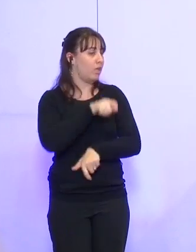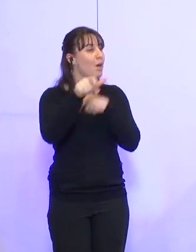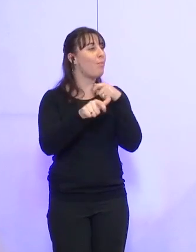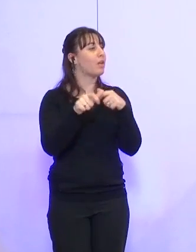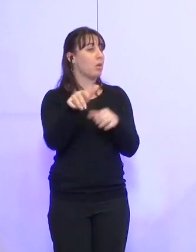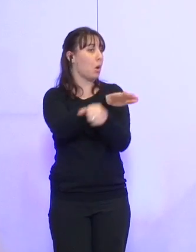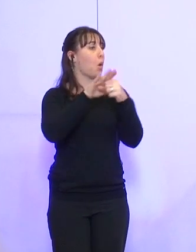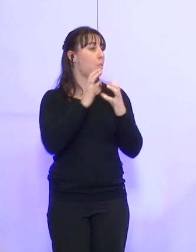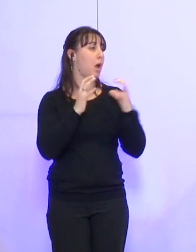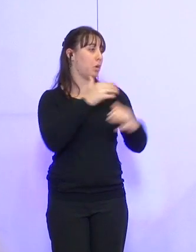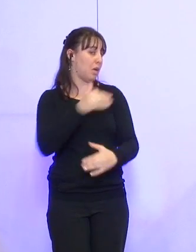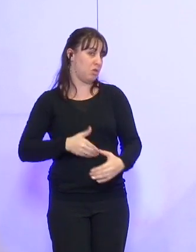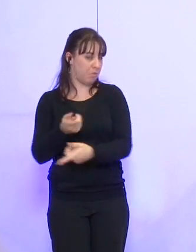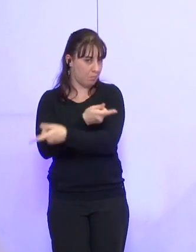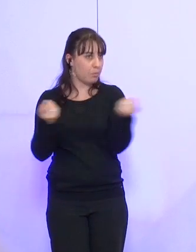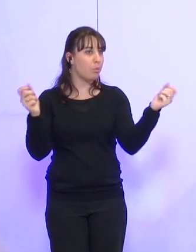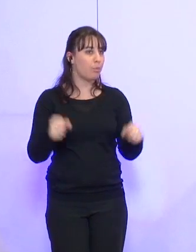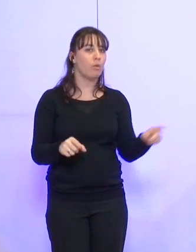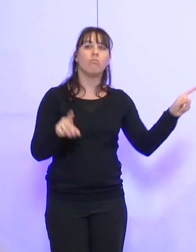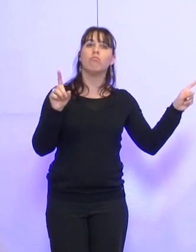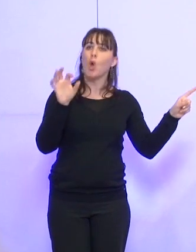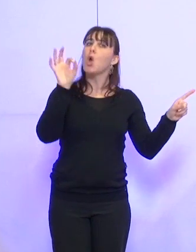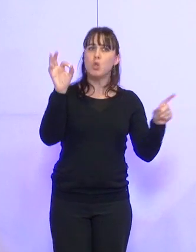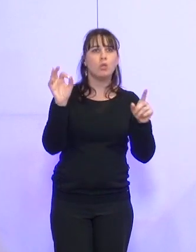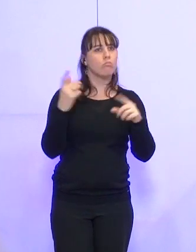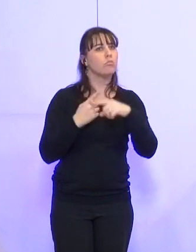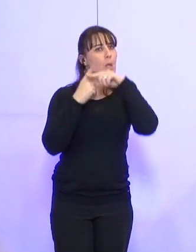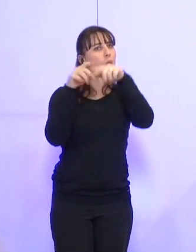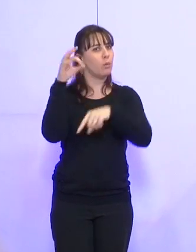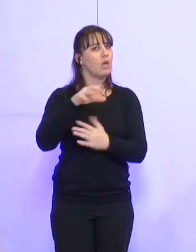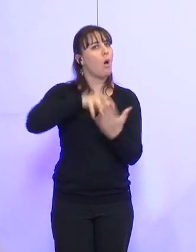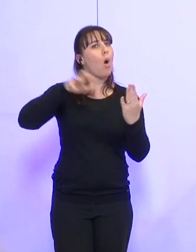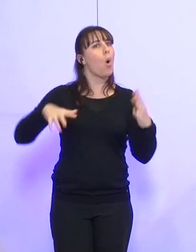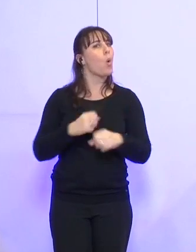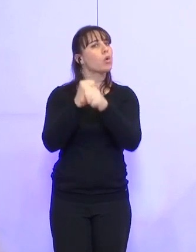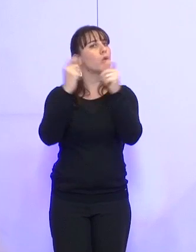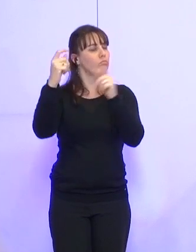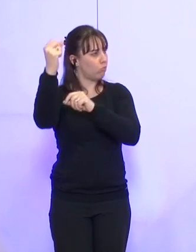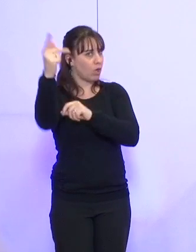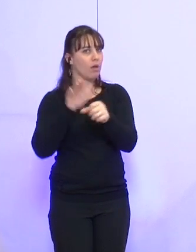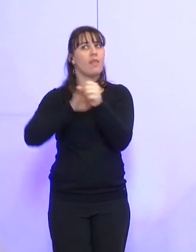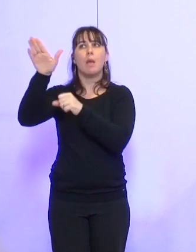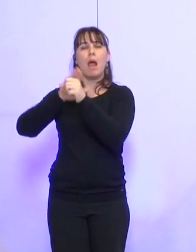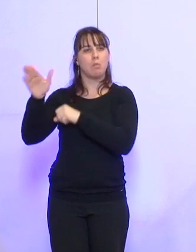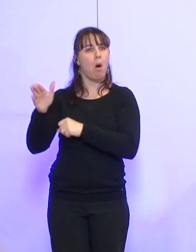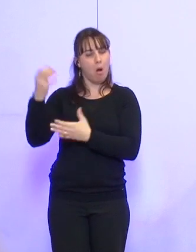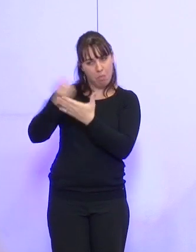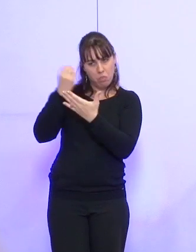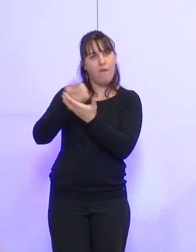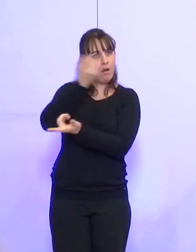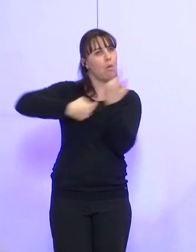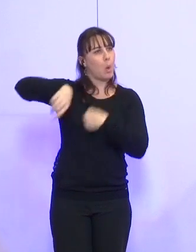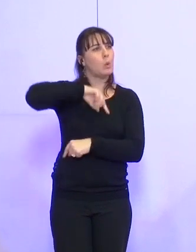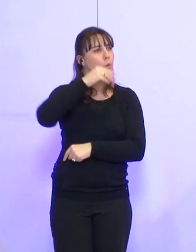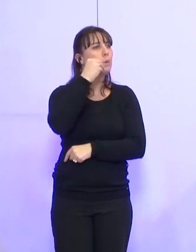municipal. Oui, effectivement, je pense que c'est très positif de faire passer les comptes-rendus des déplacements à l'étranger. Je pense que'est instructif pour tous